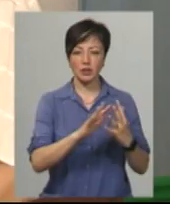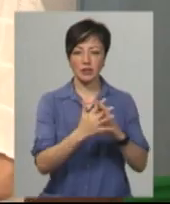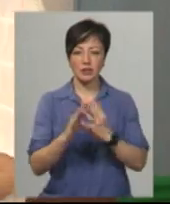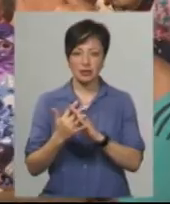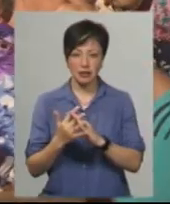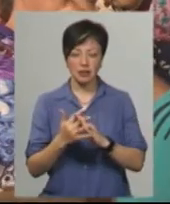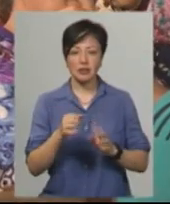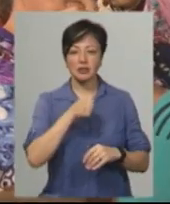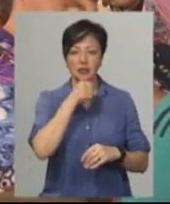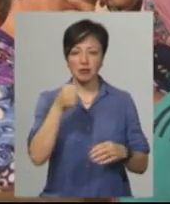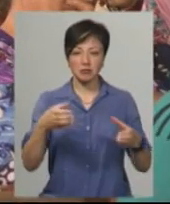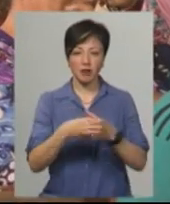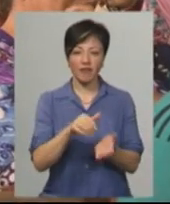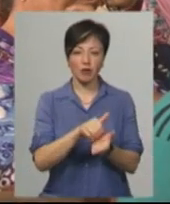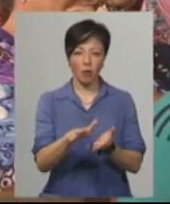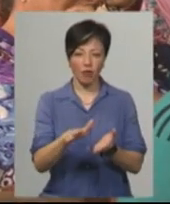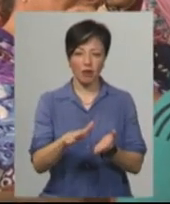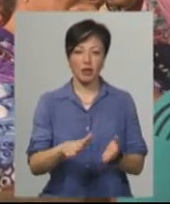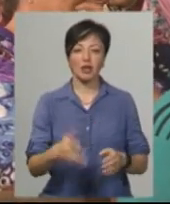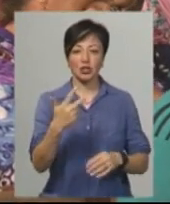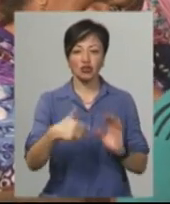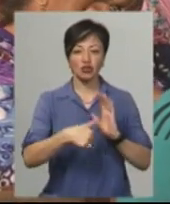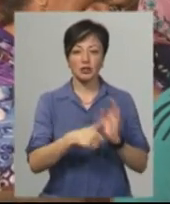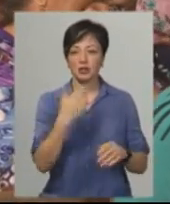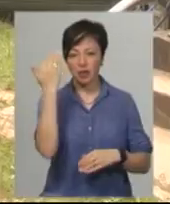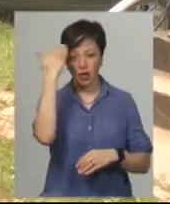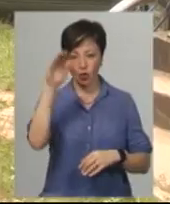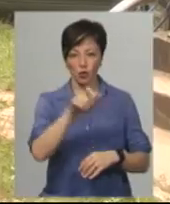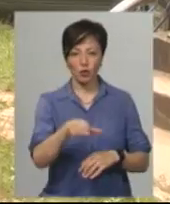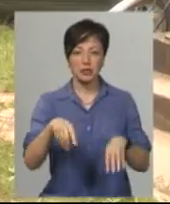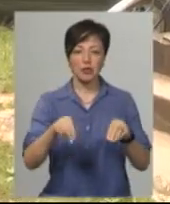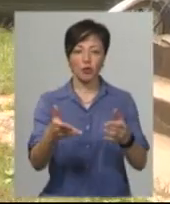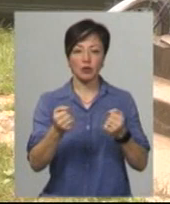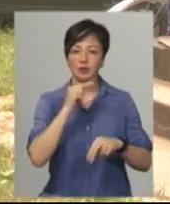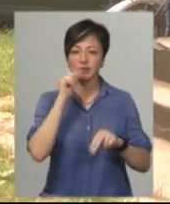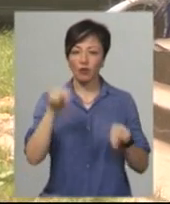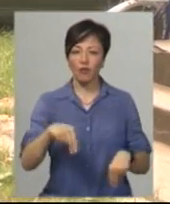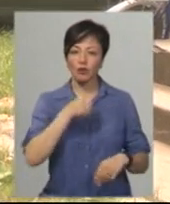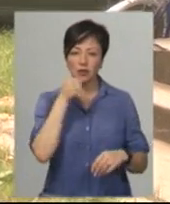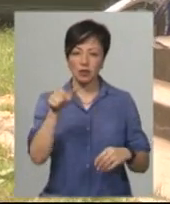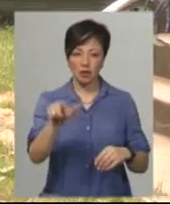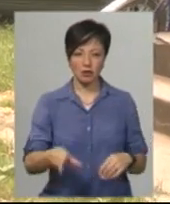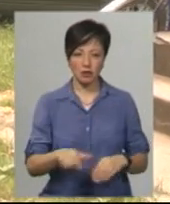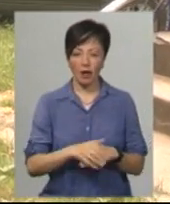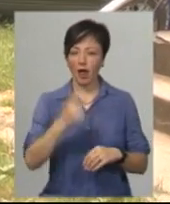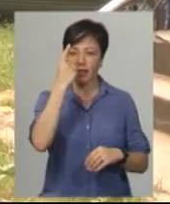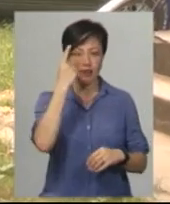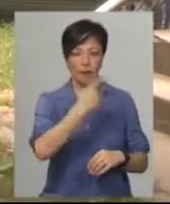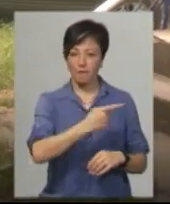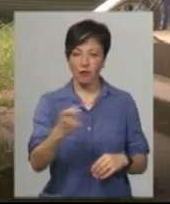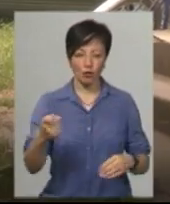в наділах на території старостату відмовили. Натомість 36 іногородніх землю отримали. Чоловік звинувачив цьому старосту. Не повідомив